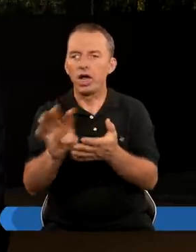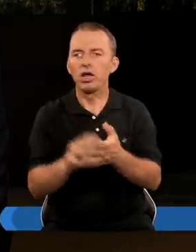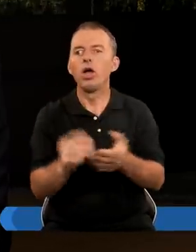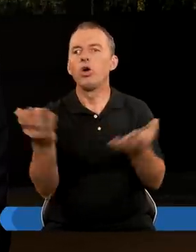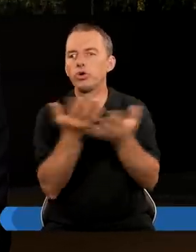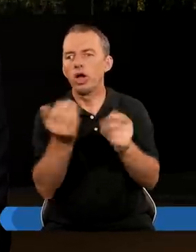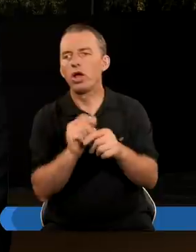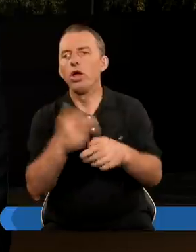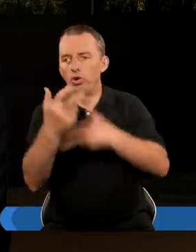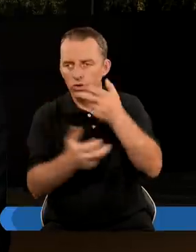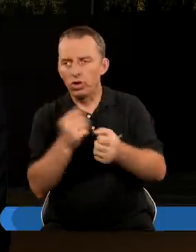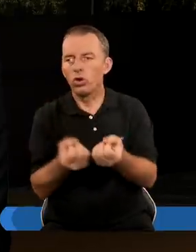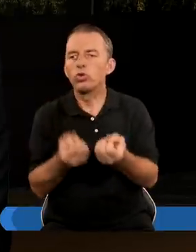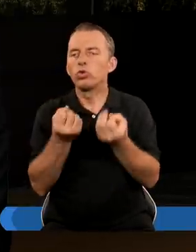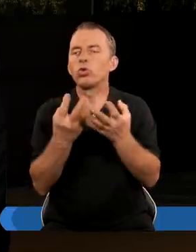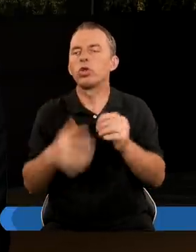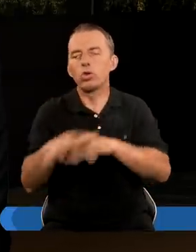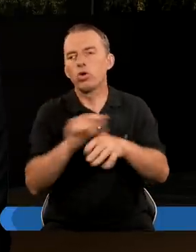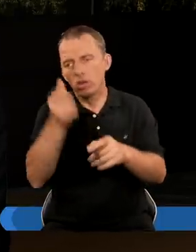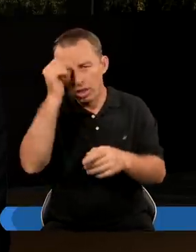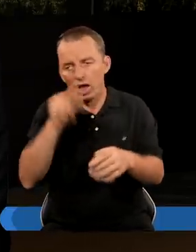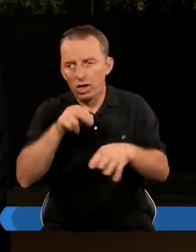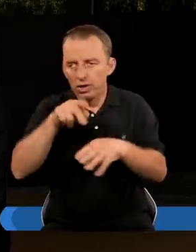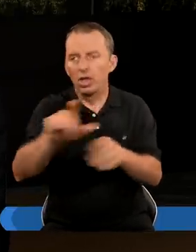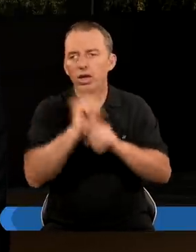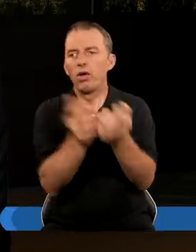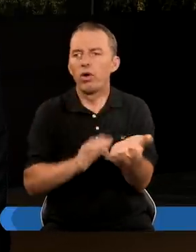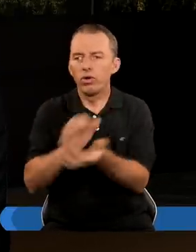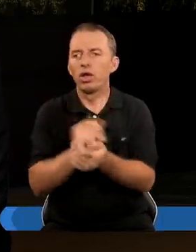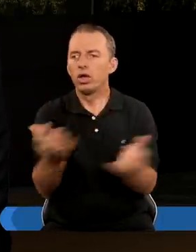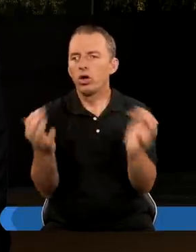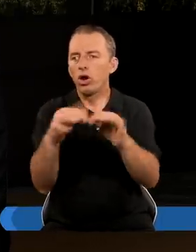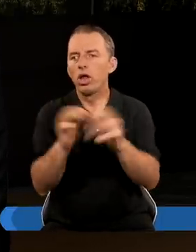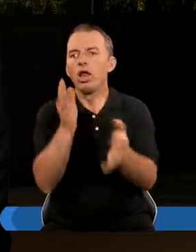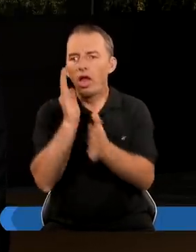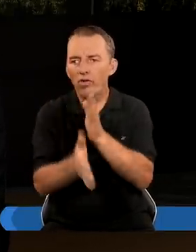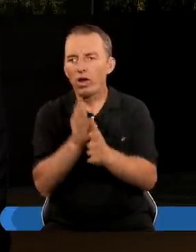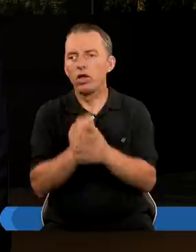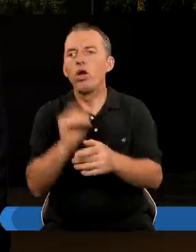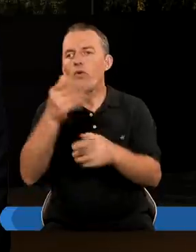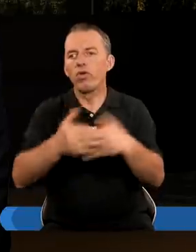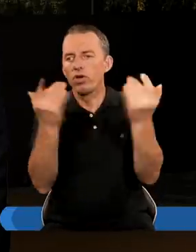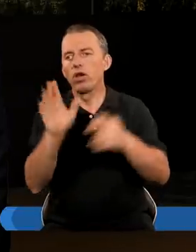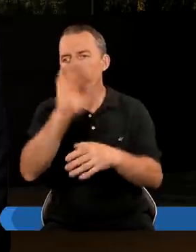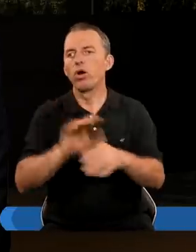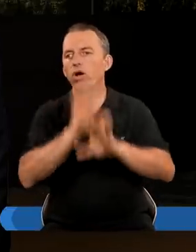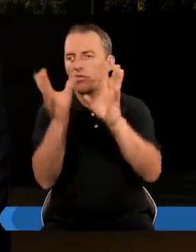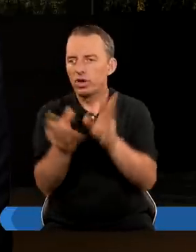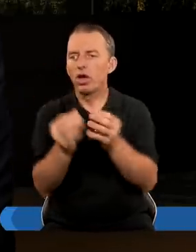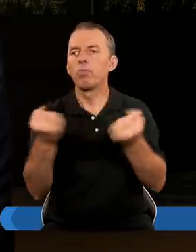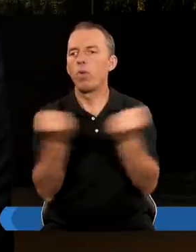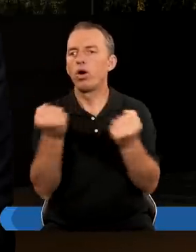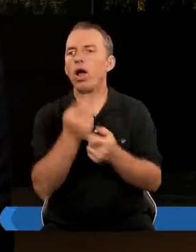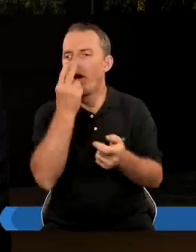14 Że czyniące cuda Duchy demonów Które idą do królów Całego świata Aby ich zgromadzić na wojnę W wielki dzień Boga